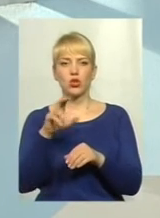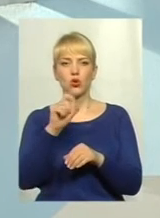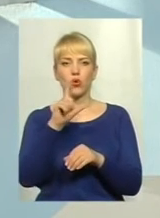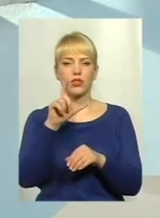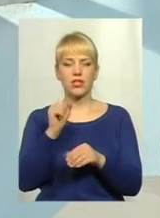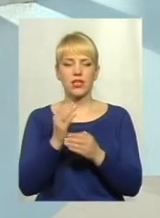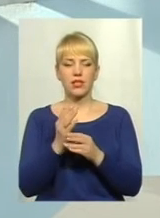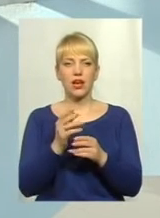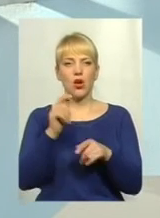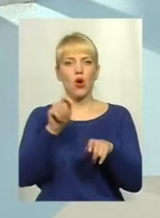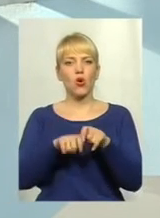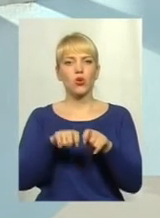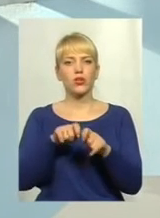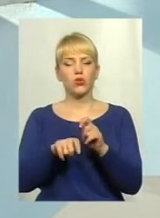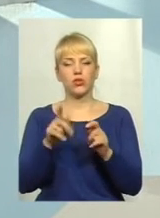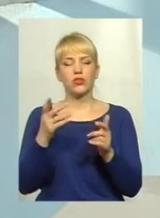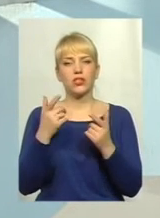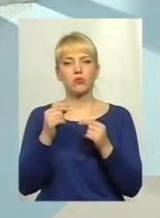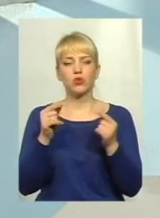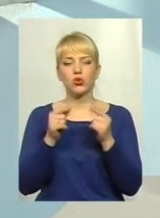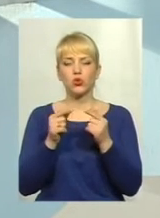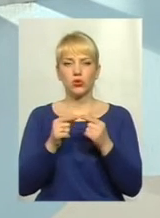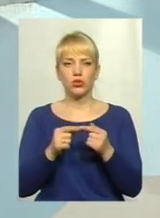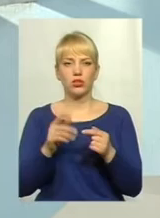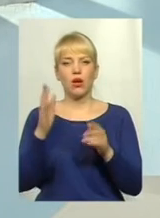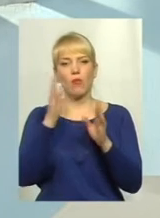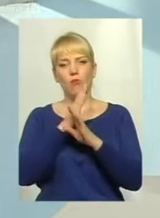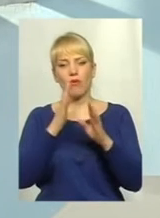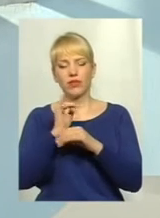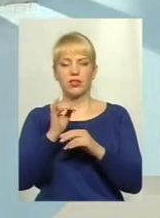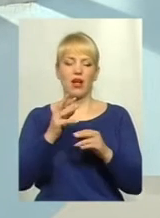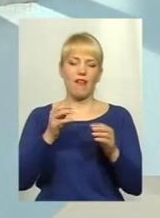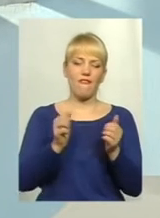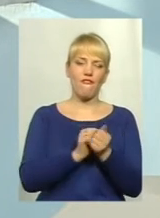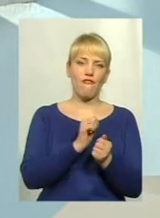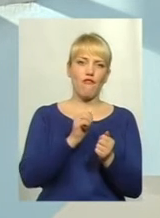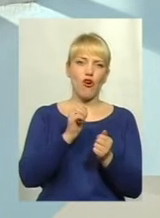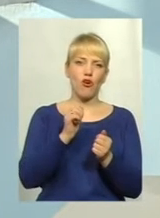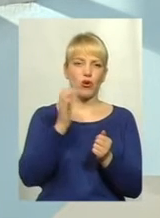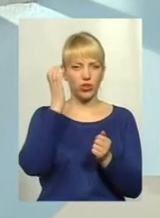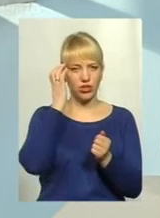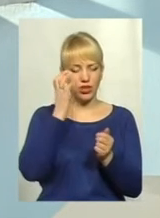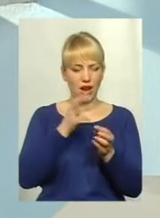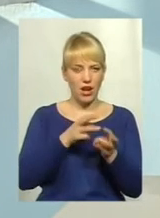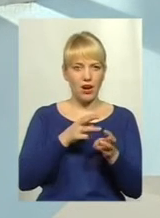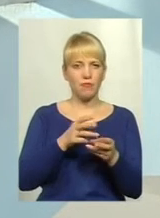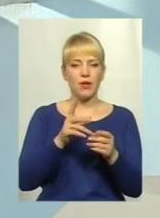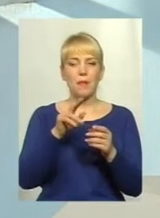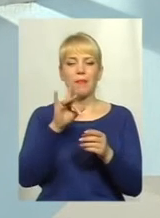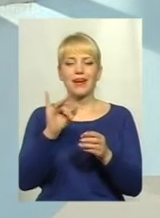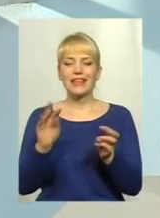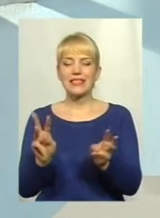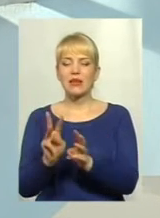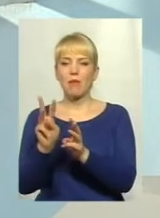прилади контролю, які, відповідно, правильно дозують кількість повітря і кількість вугілля при спалюванні. І при цьому ми бачимо на